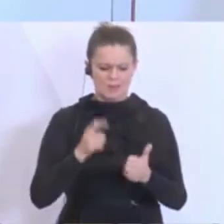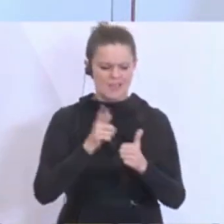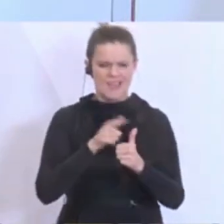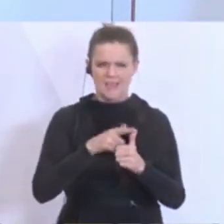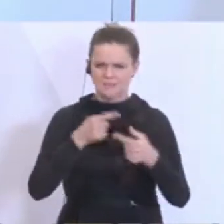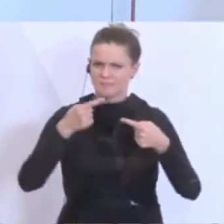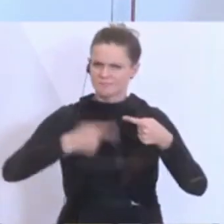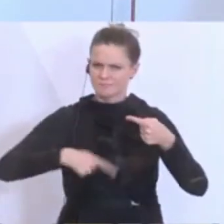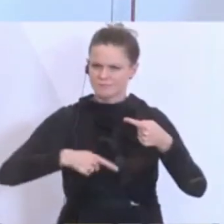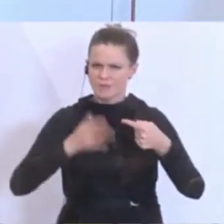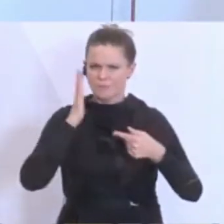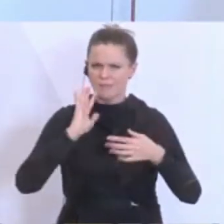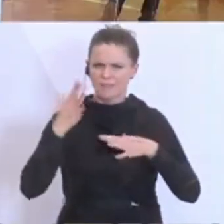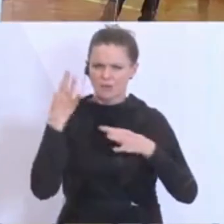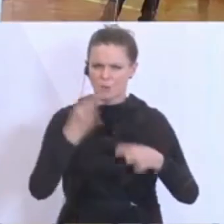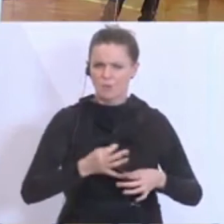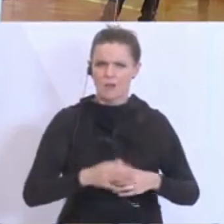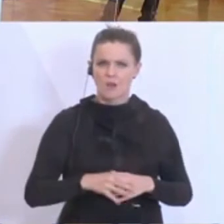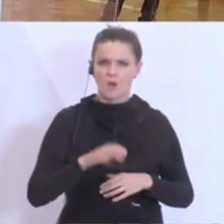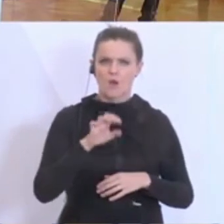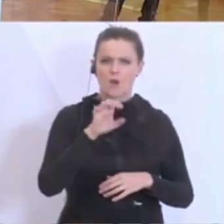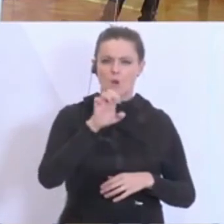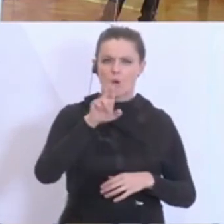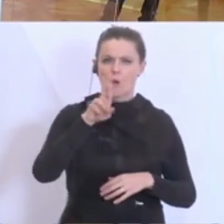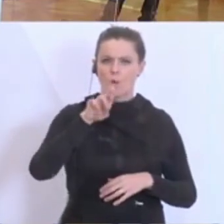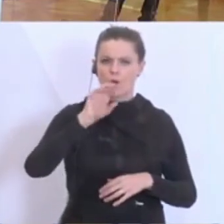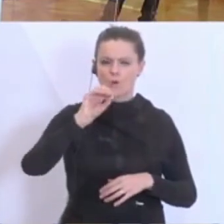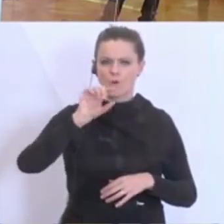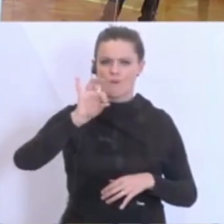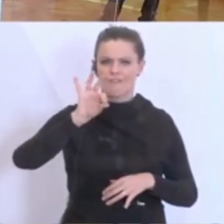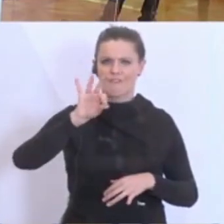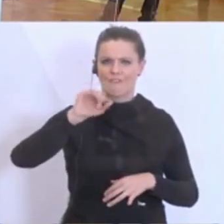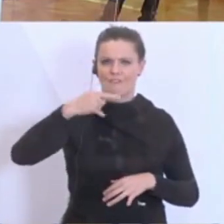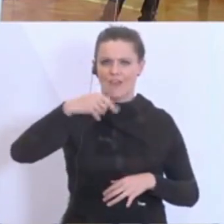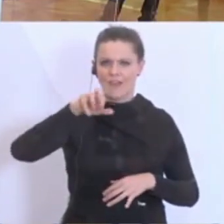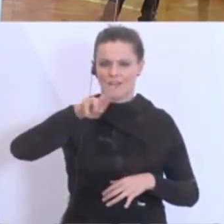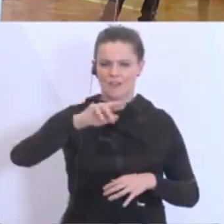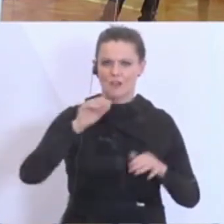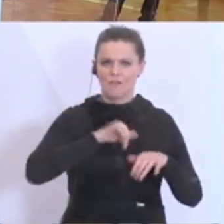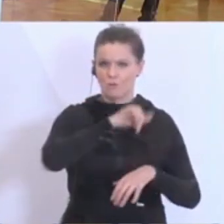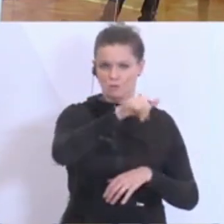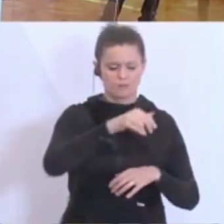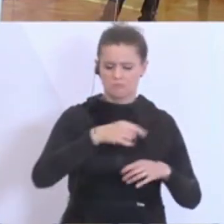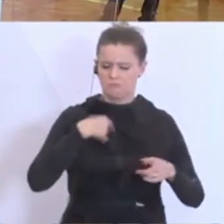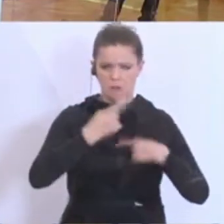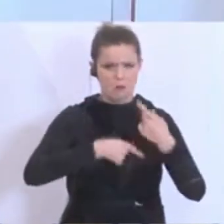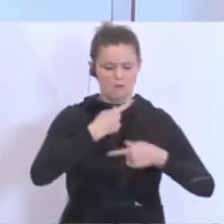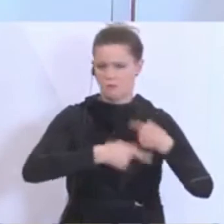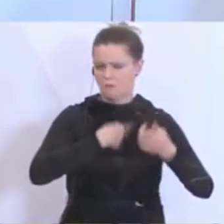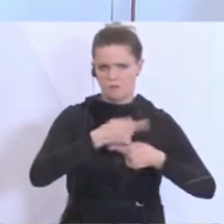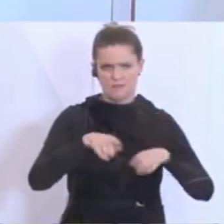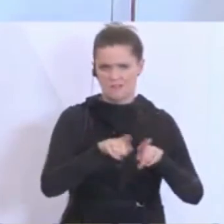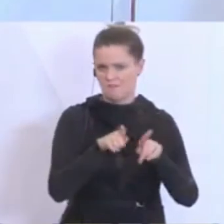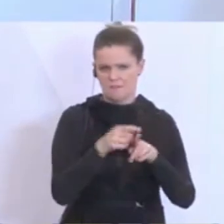Punkt entfallen, wenn Sie so lieb sind. Ein Eurofighter, Hubschrauber, ob das jetzt auf Eis gelegt ist. Das läuft alles genauso weiter wie